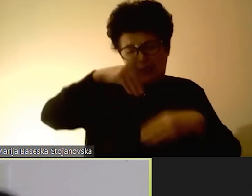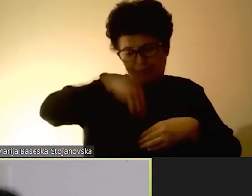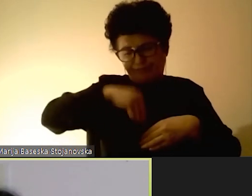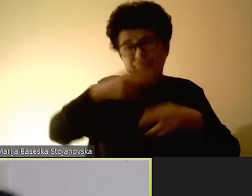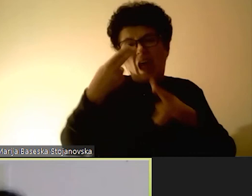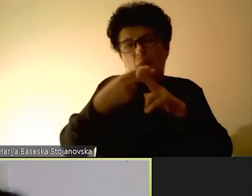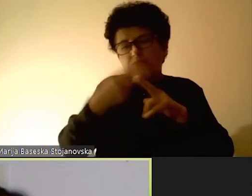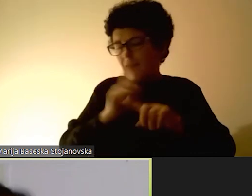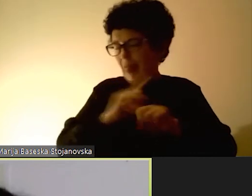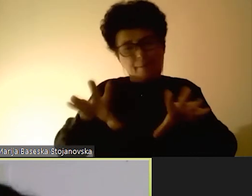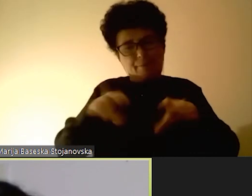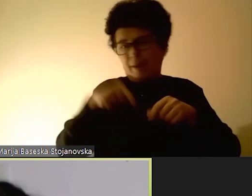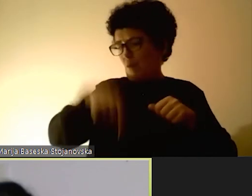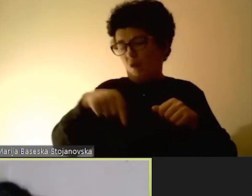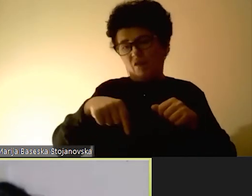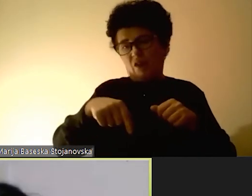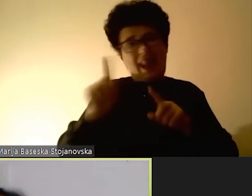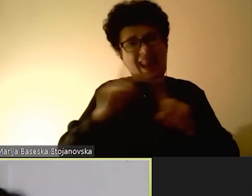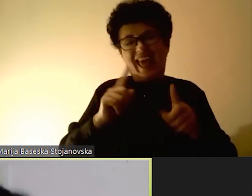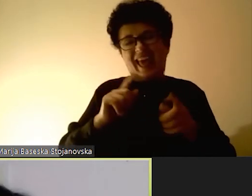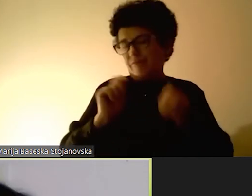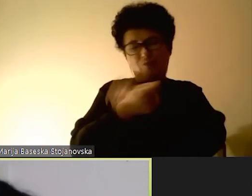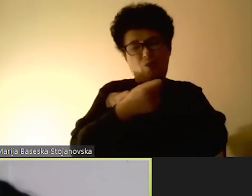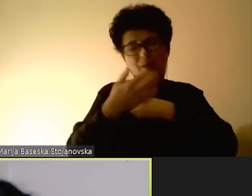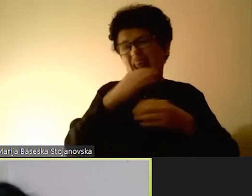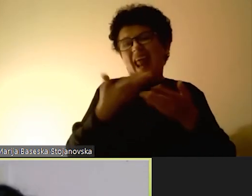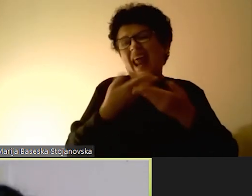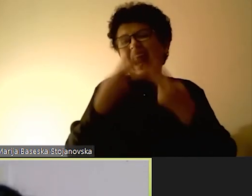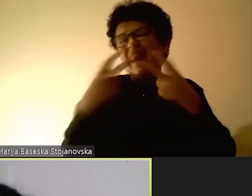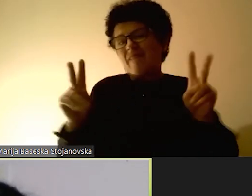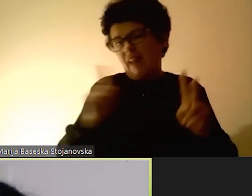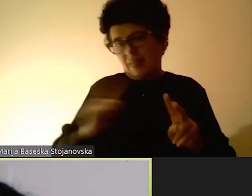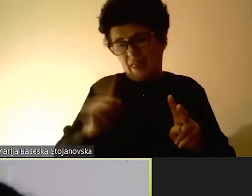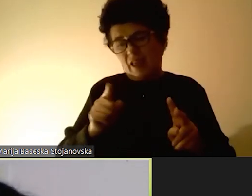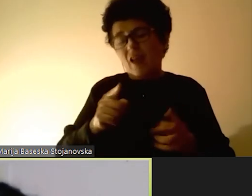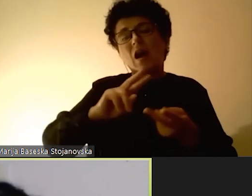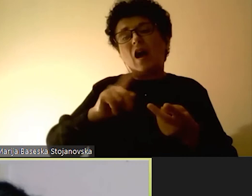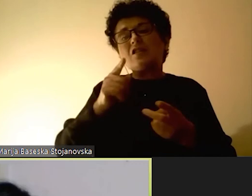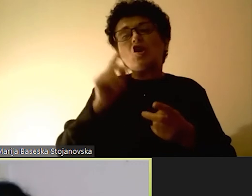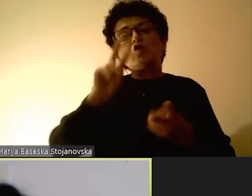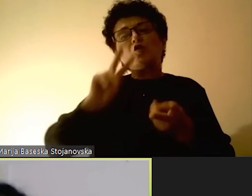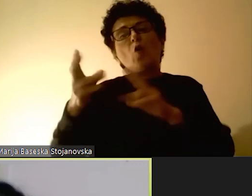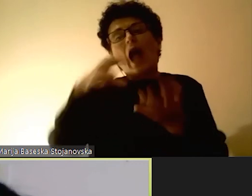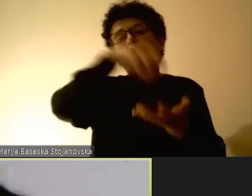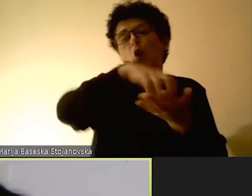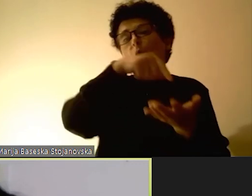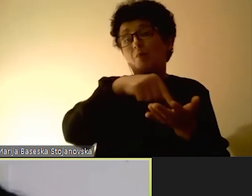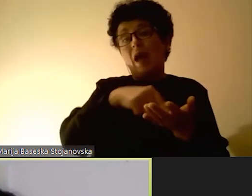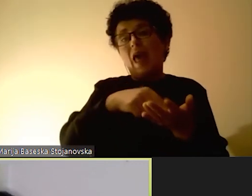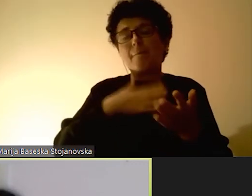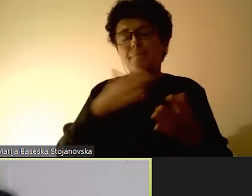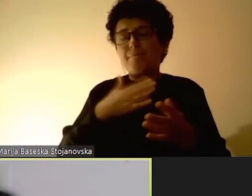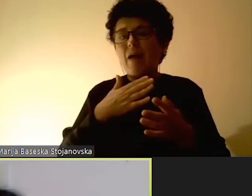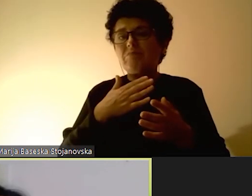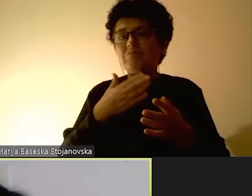која што овој третман не бидал промена во однесувањето. И затоа тук имаме